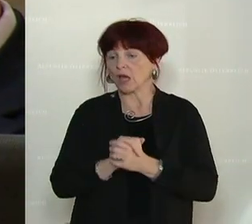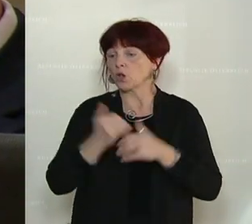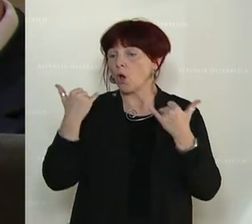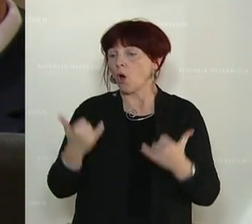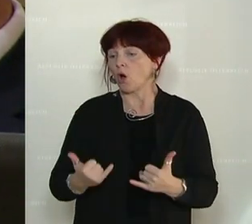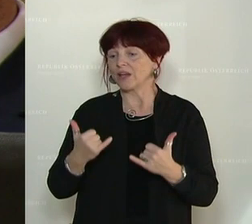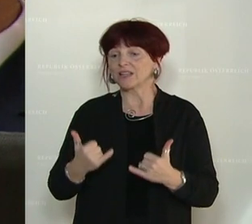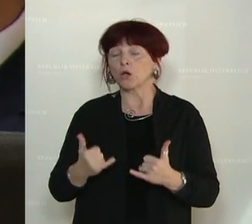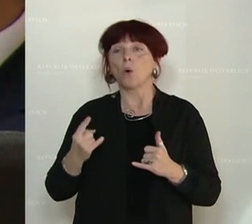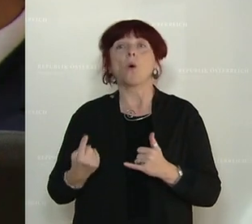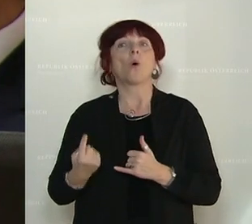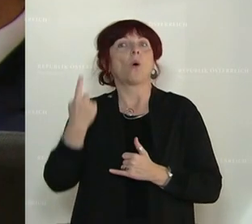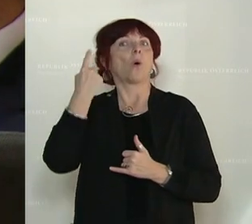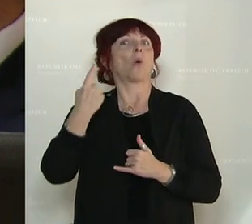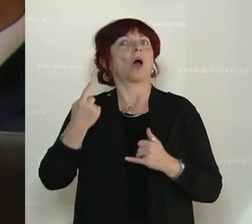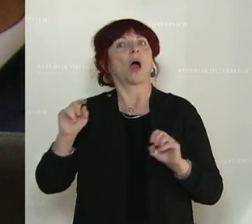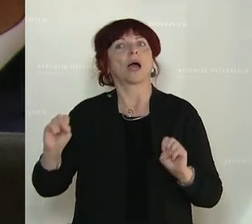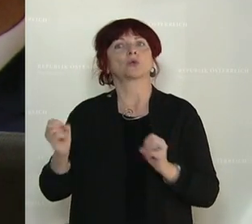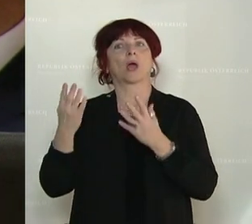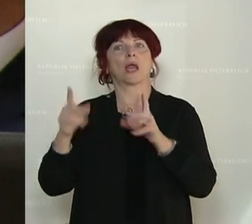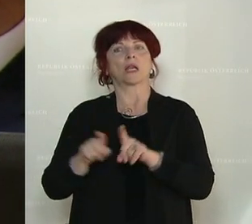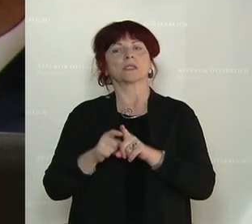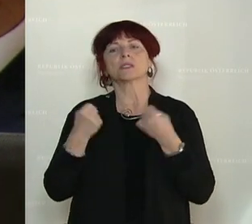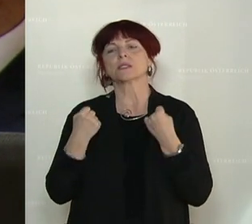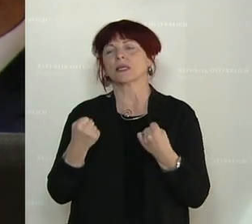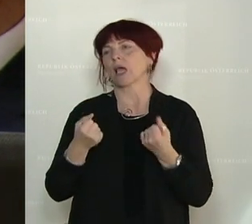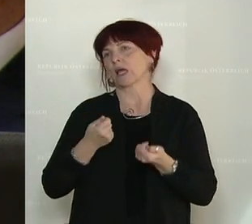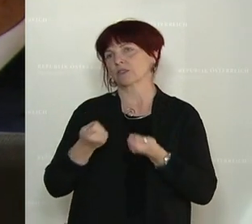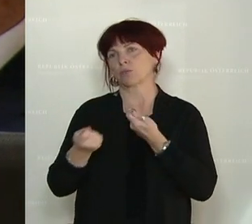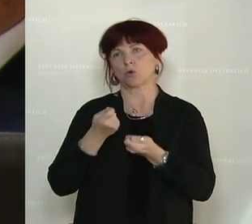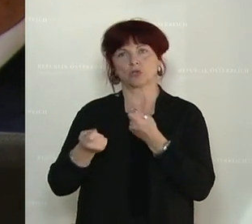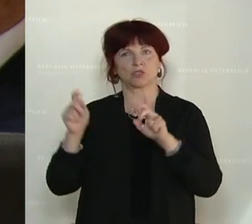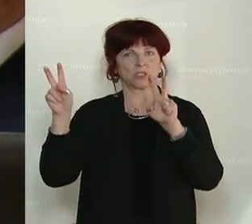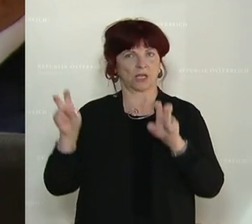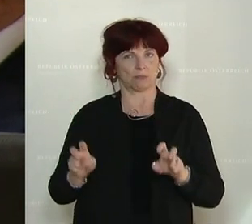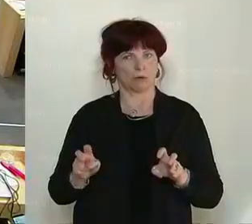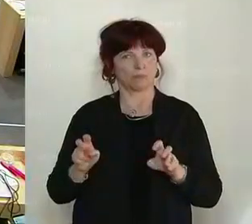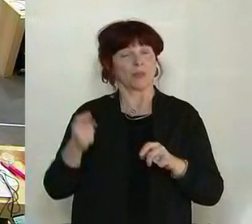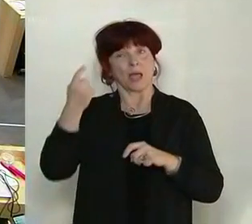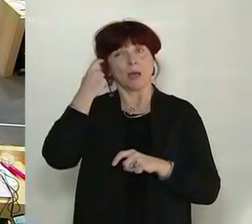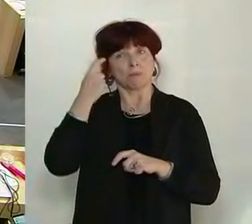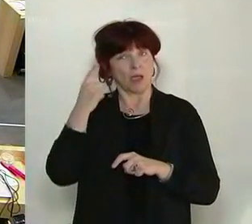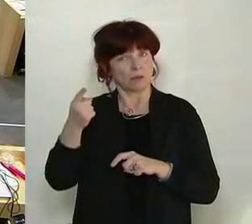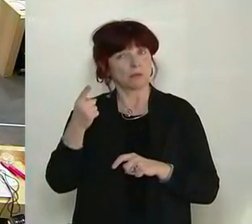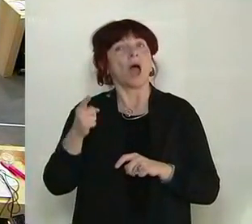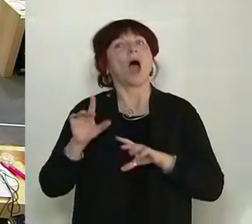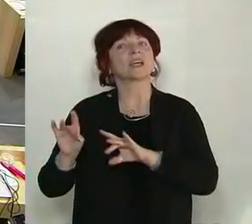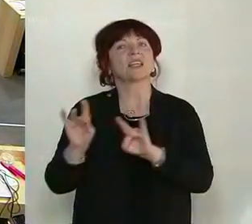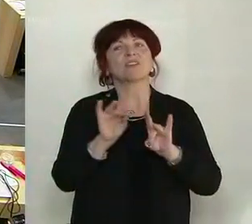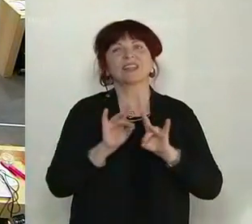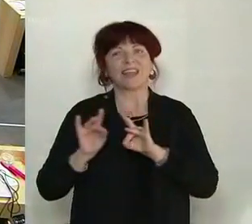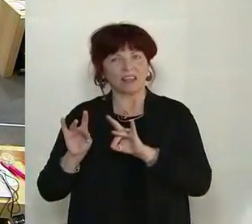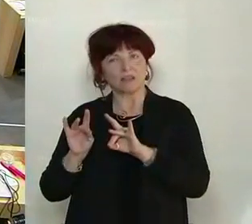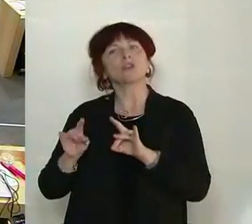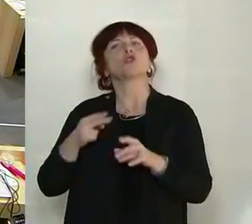sicherheitspolitisches Thema. Es geht um die Beantwortung meiner Anfrage zu den Aktivitäten von Staatsverweigerern in Österreich.